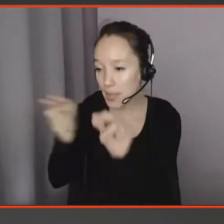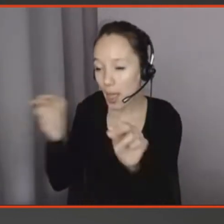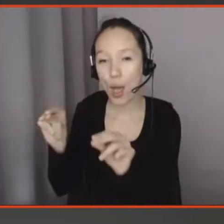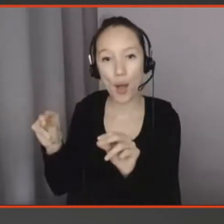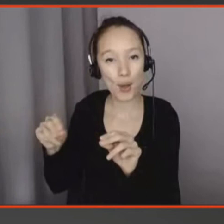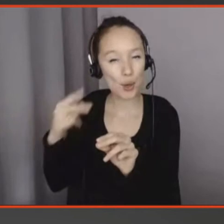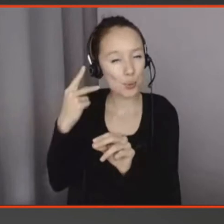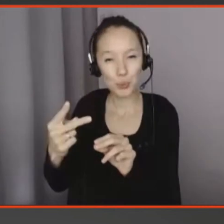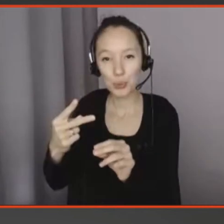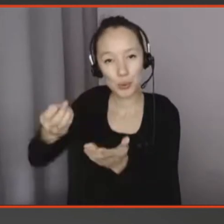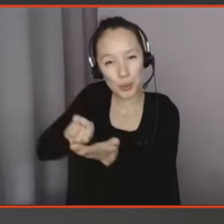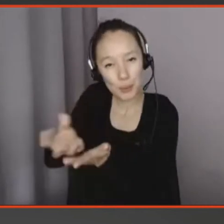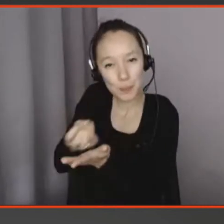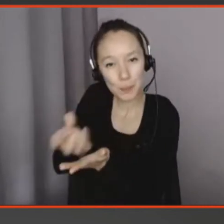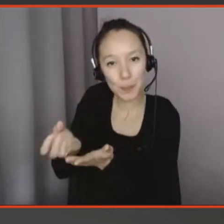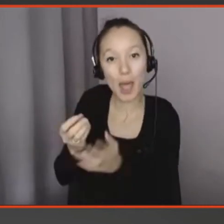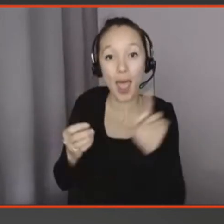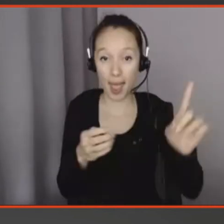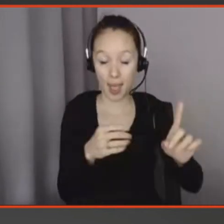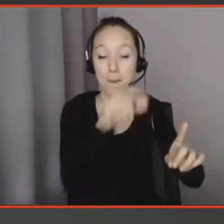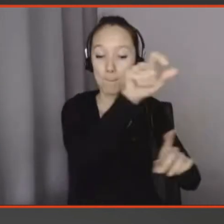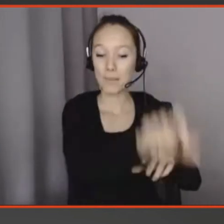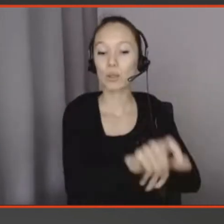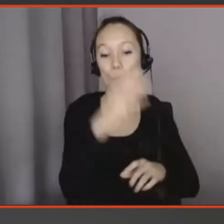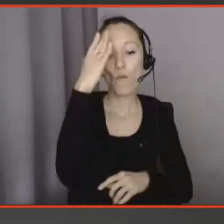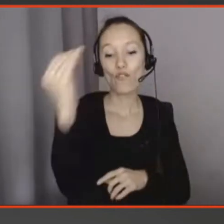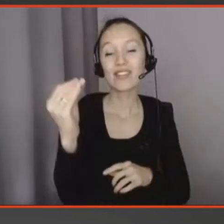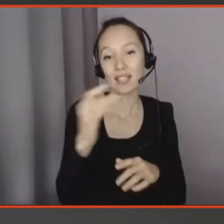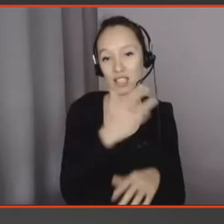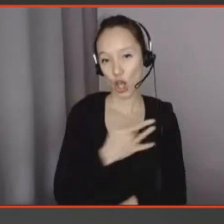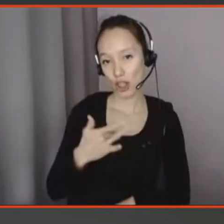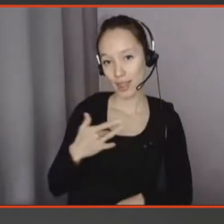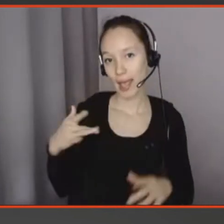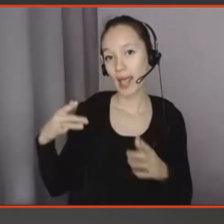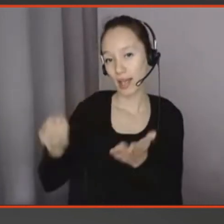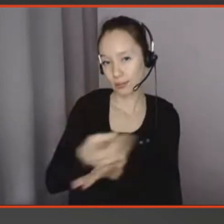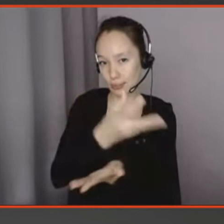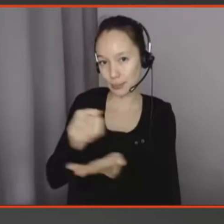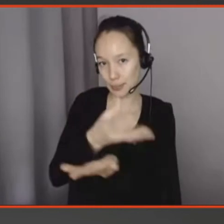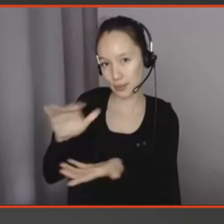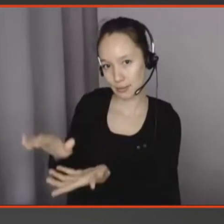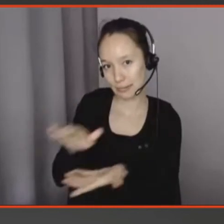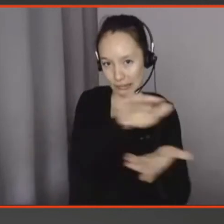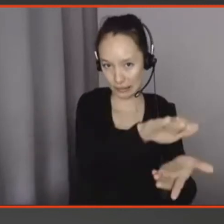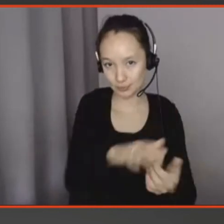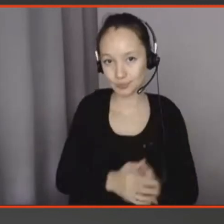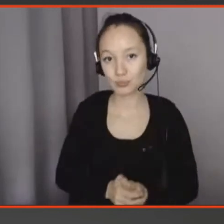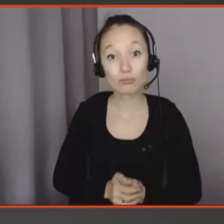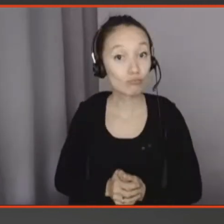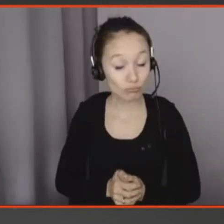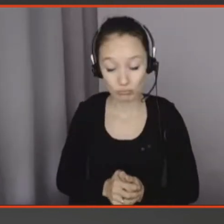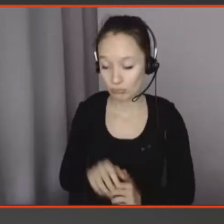enverrait aux professionnels de santé qui doivent s'occuper d'elle à distance. Et donc ce qu'elle a fait, l'étudiante, c'est qu'elle a équipé des